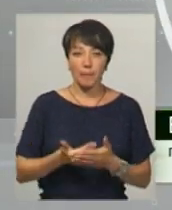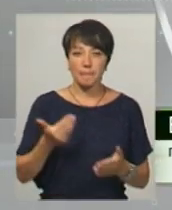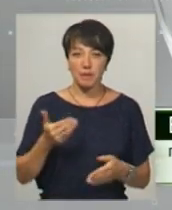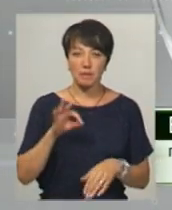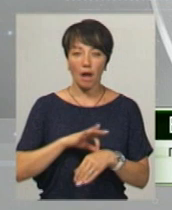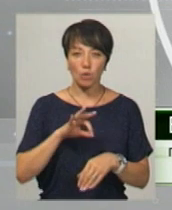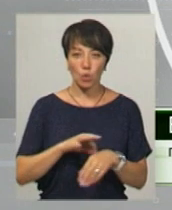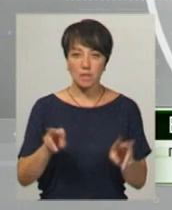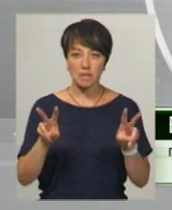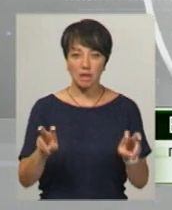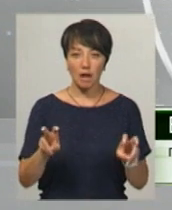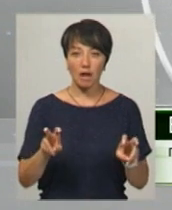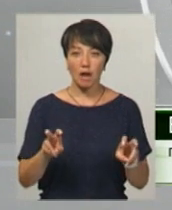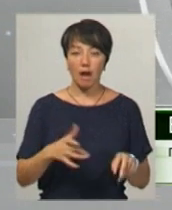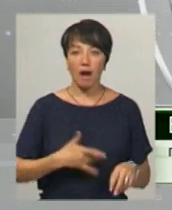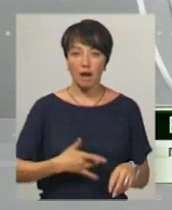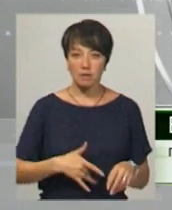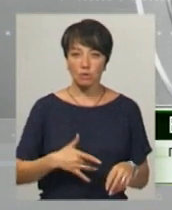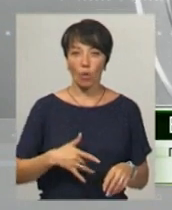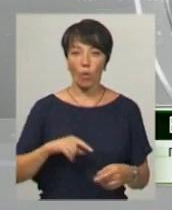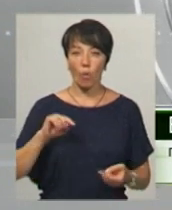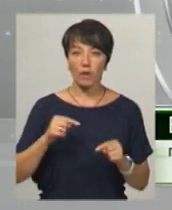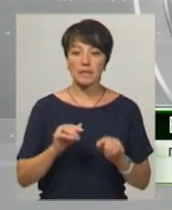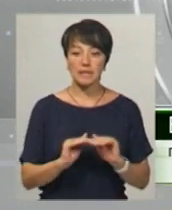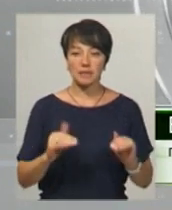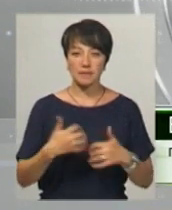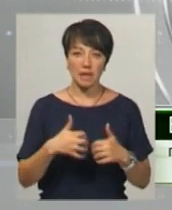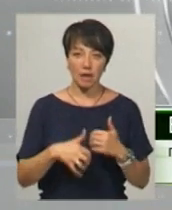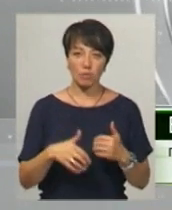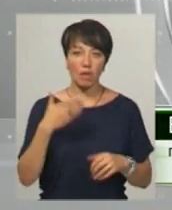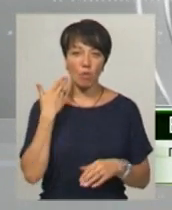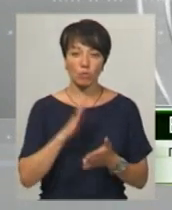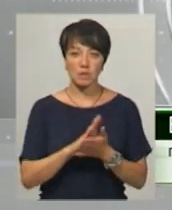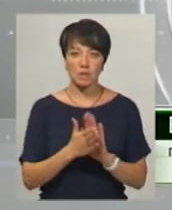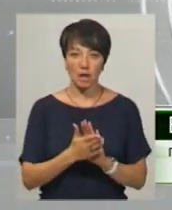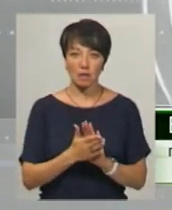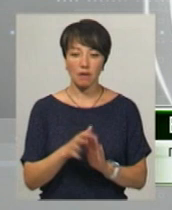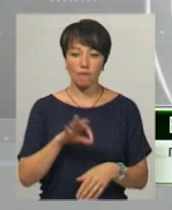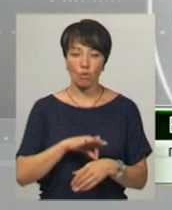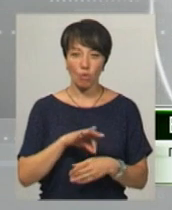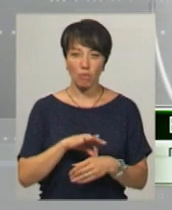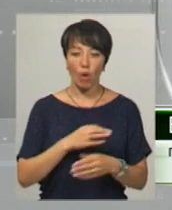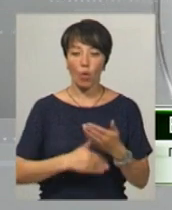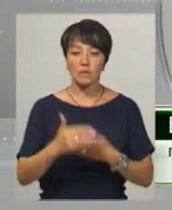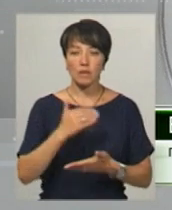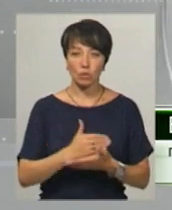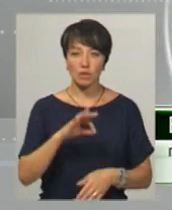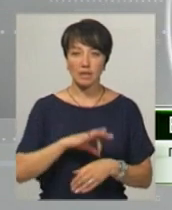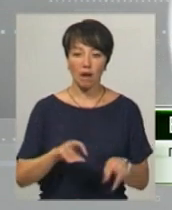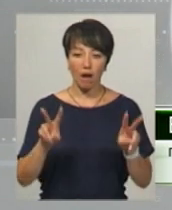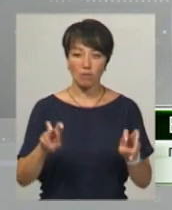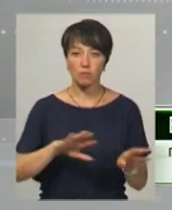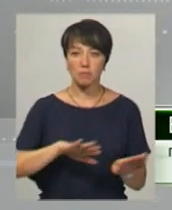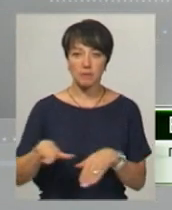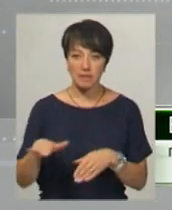Попередній діагноз – це агастро-ентероколіт. Дітки у середньому та легкому стані перебігу хвороби. Остаточні діагнози – після